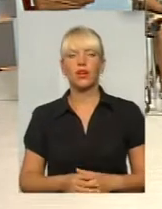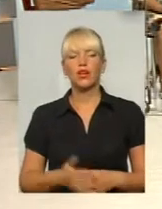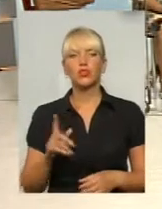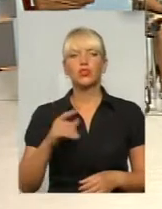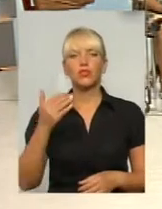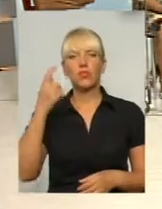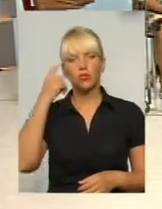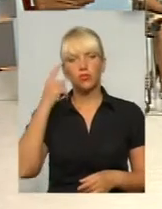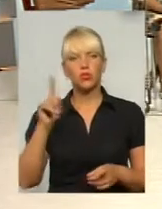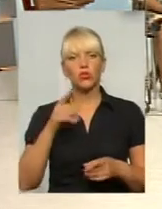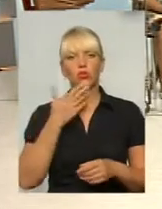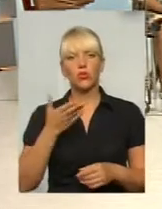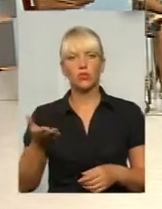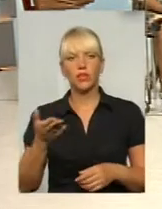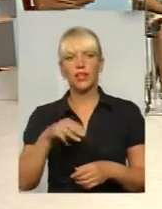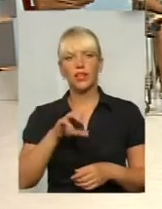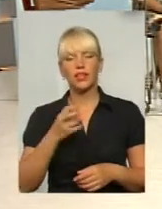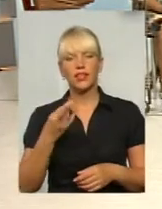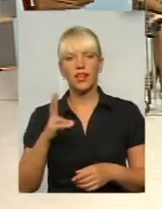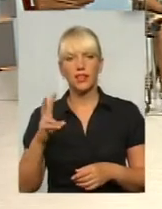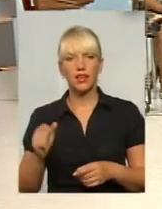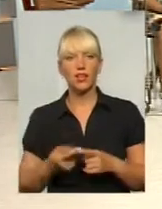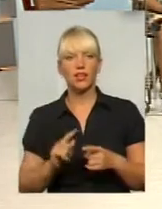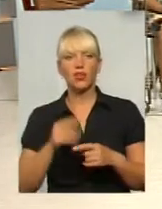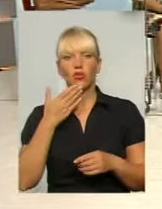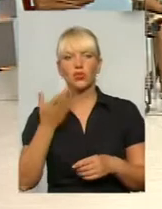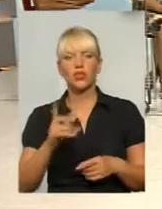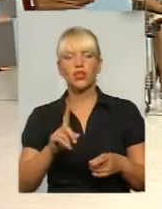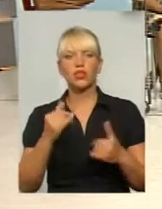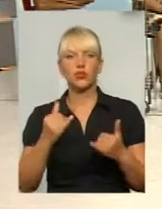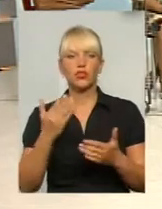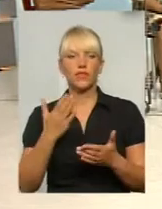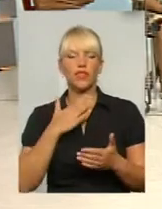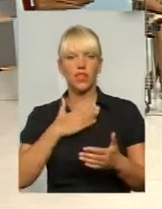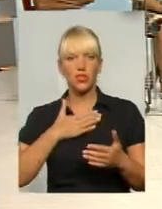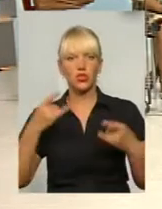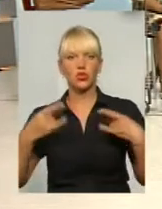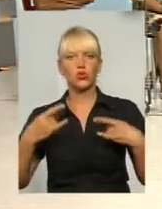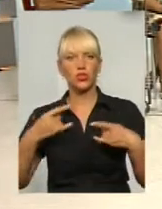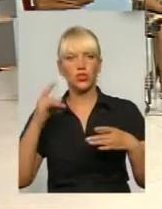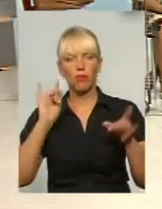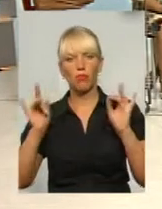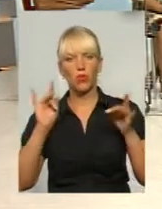коментаря пані Тетяни і тих коментарів, які сьогодні в нашій студії пролунали вже?